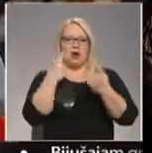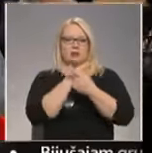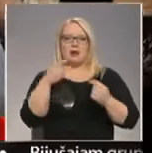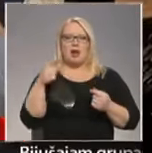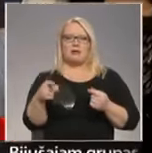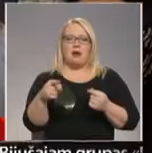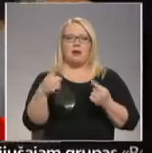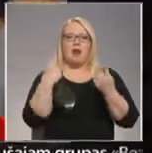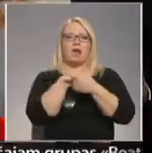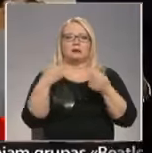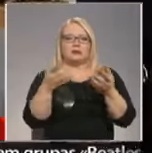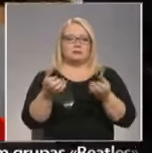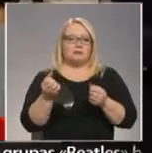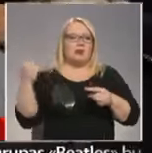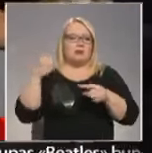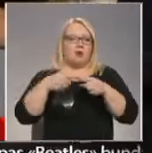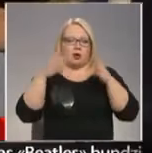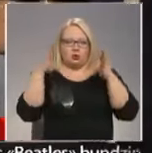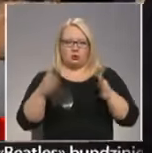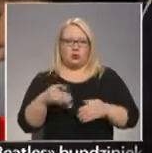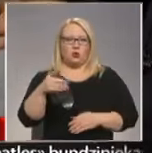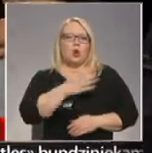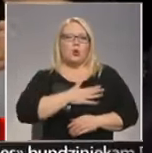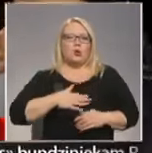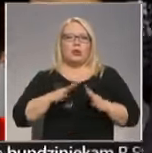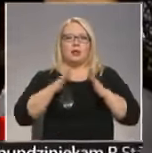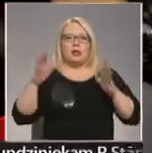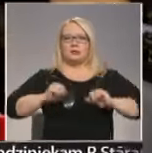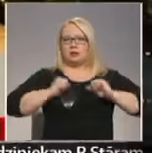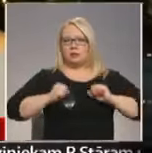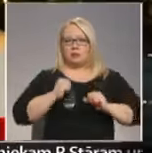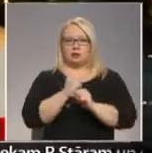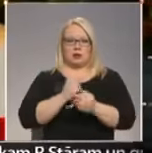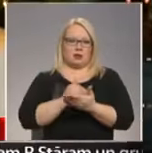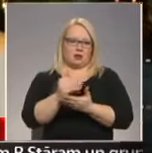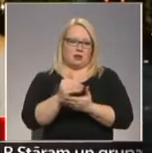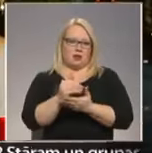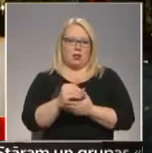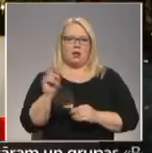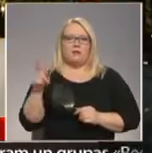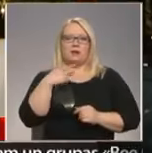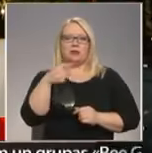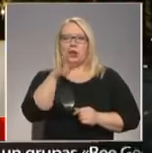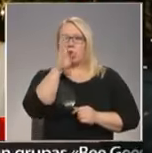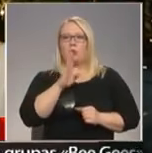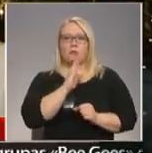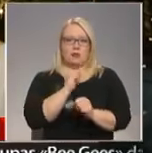šāda atzinība viņa saņēma uz pirmo reizi mūžā un tā ir ļoti liels stimuls strādāt tālāk. Tā ir tāda nopietna problēma.